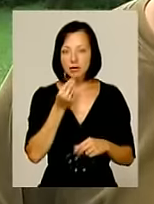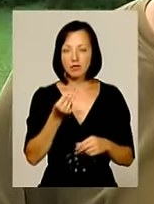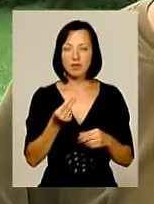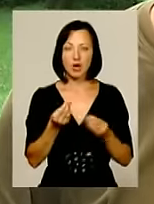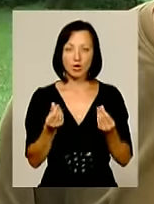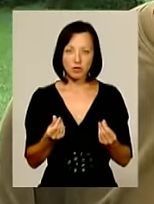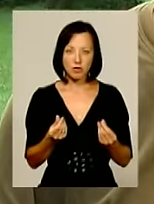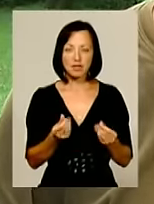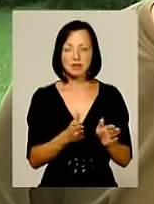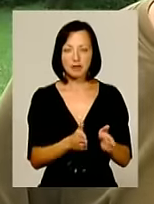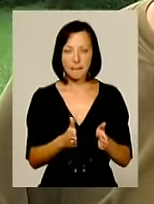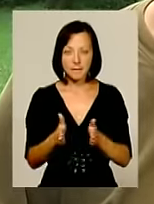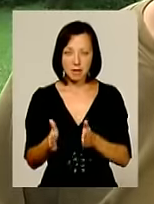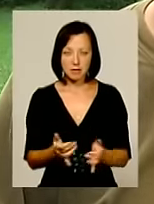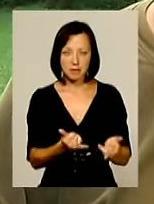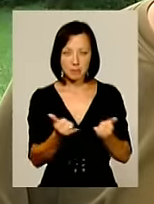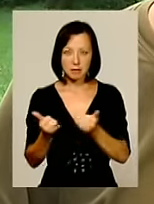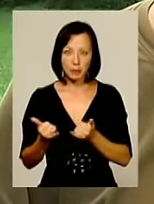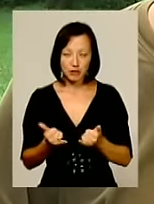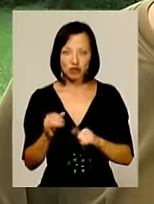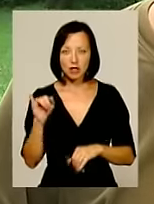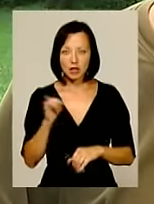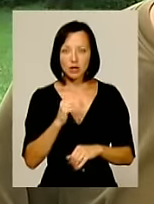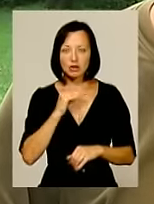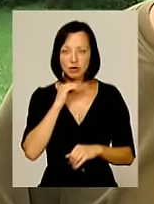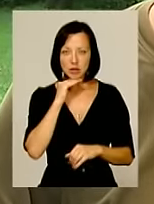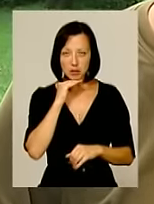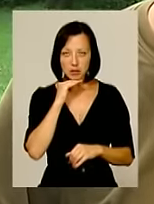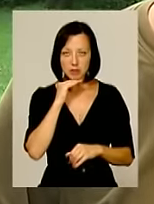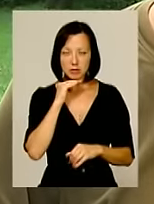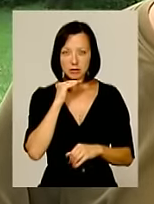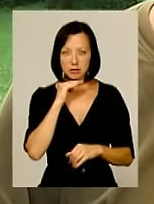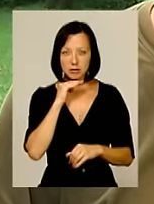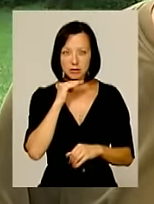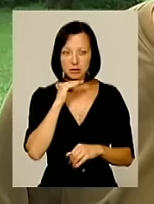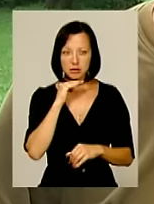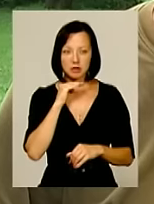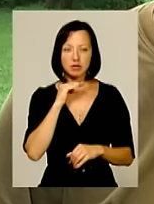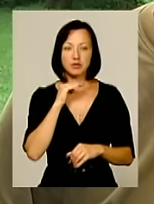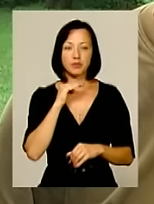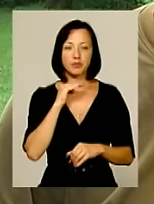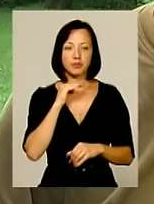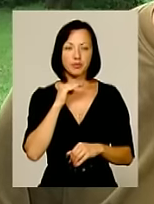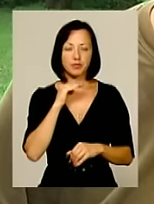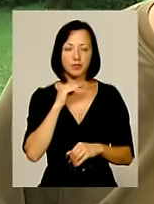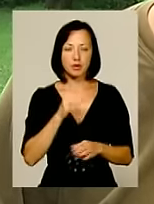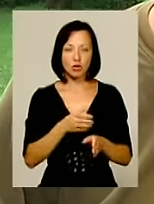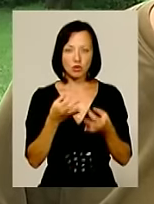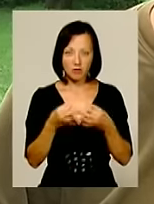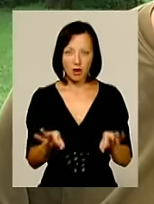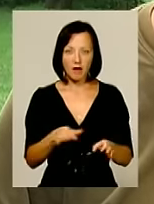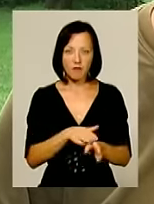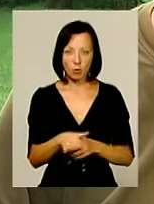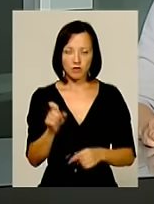грошове, стабільне і в достатньому мірі дозволяє виконувати